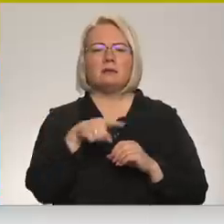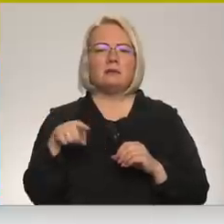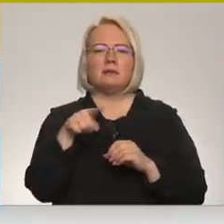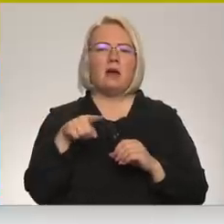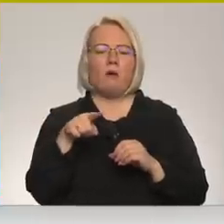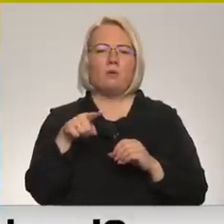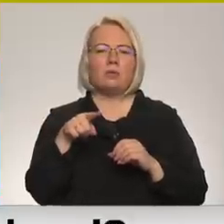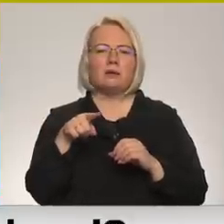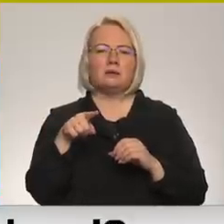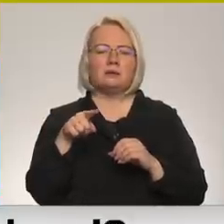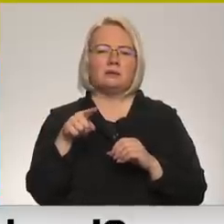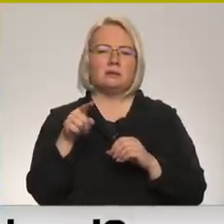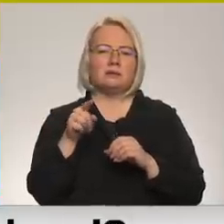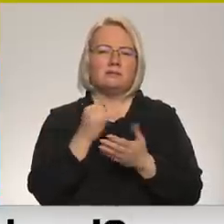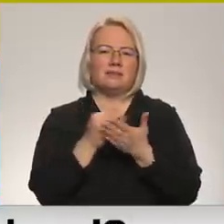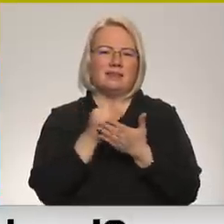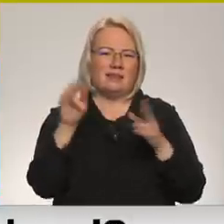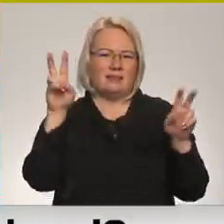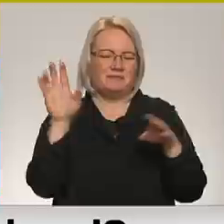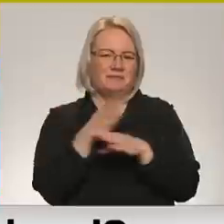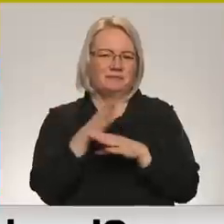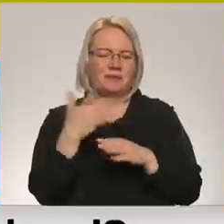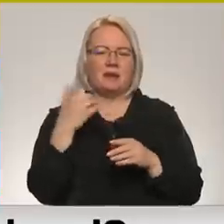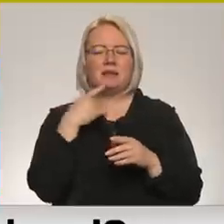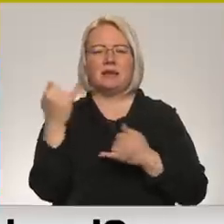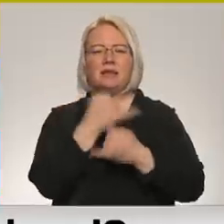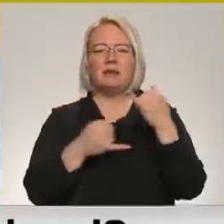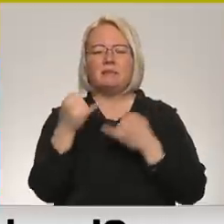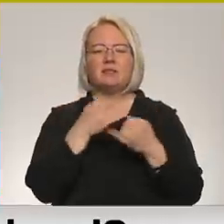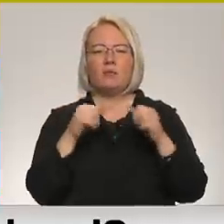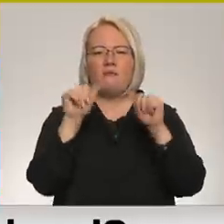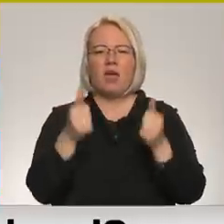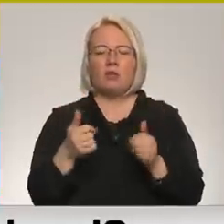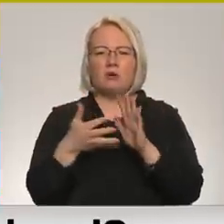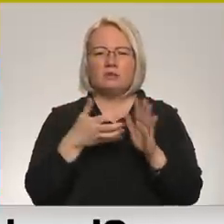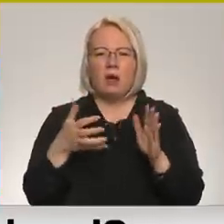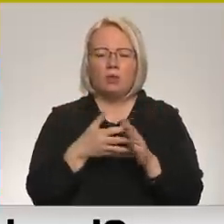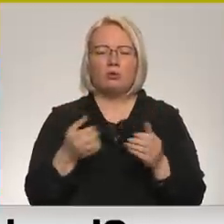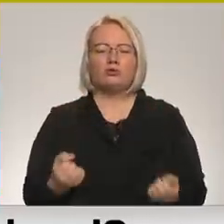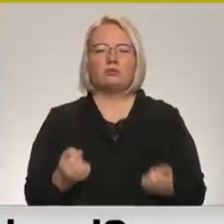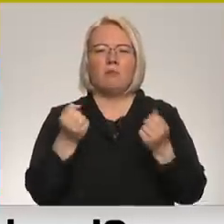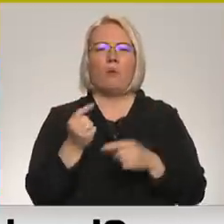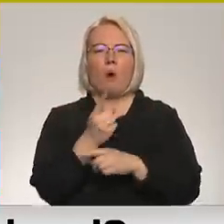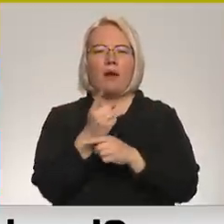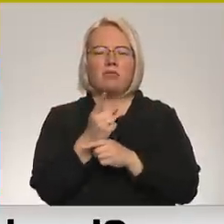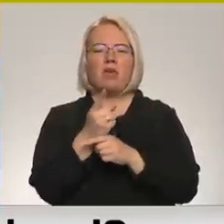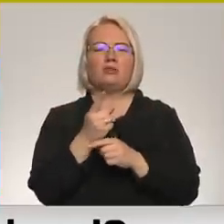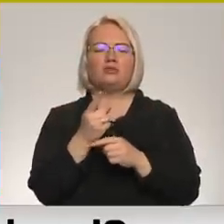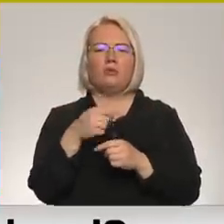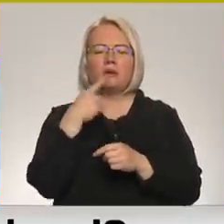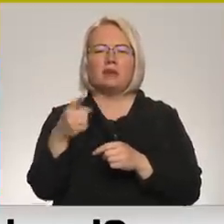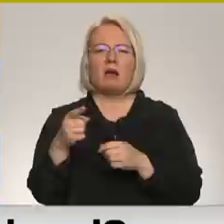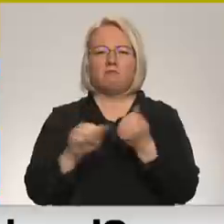sākās kodoli ieroķu pielietošana vai smago raķešu pielietošana, absolūti nolīdzinot pilsētas,